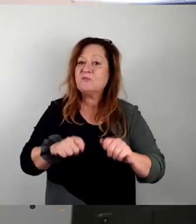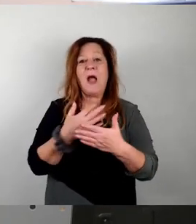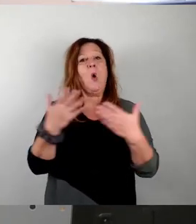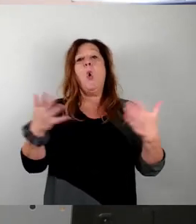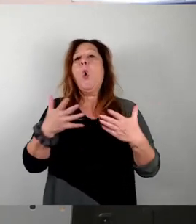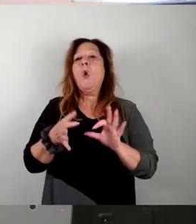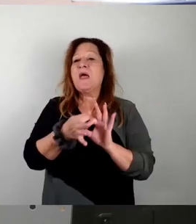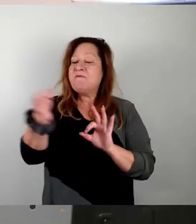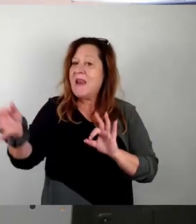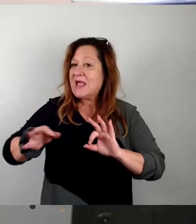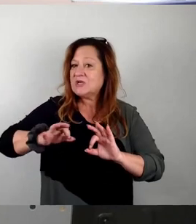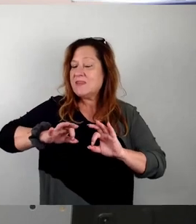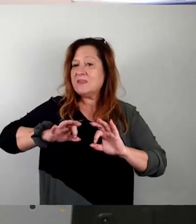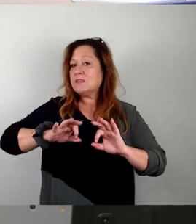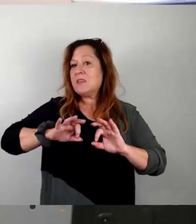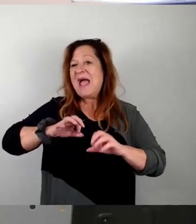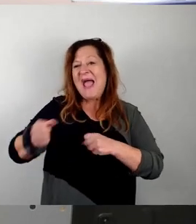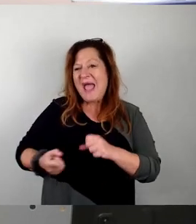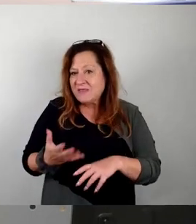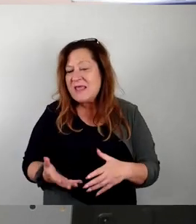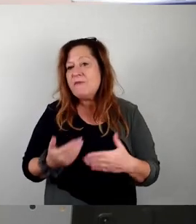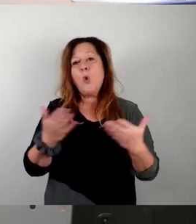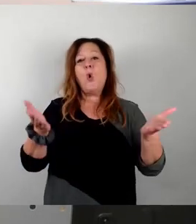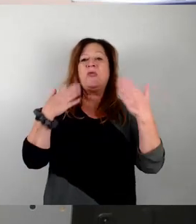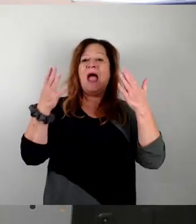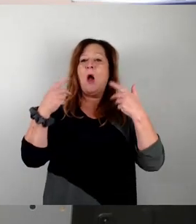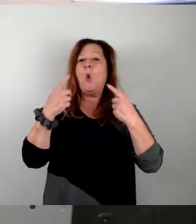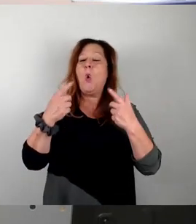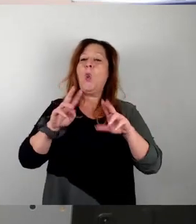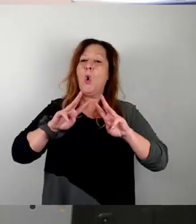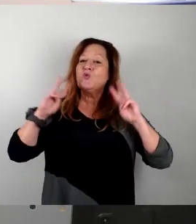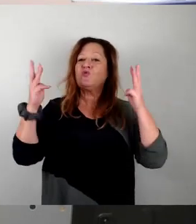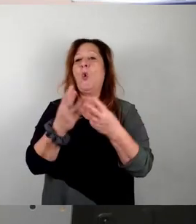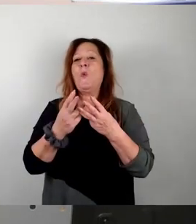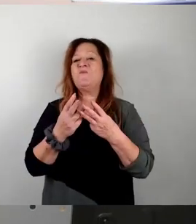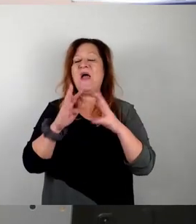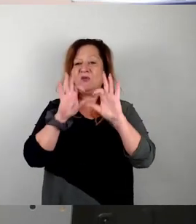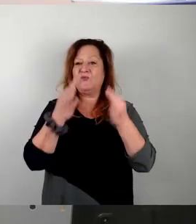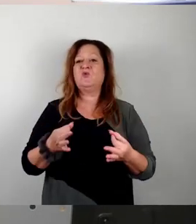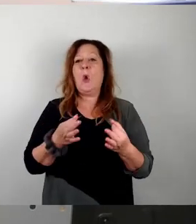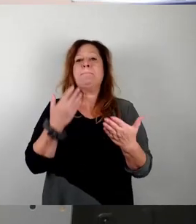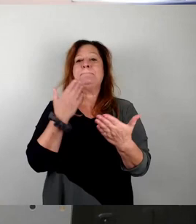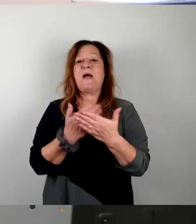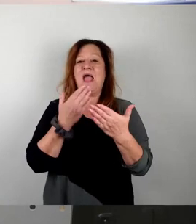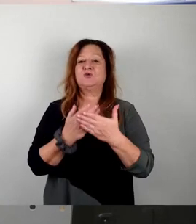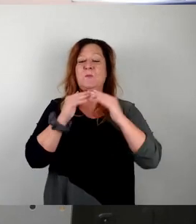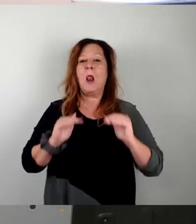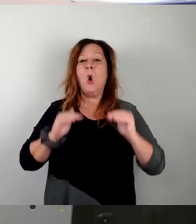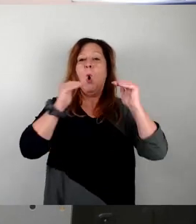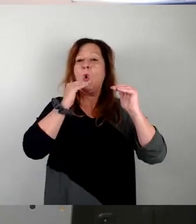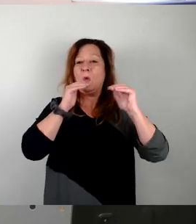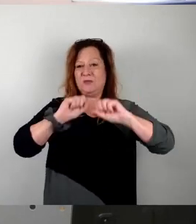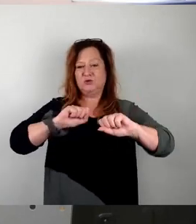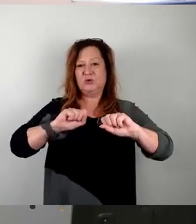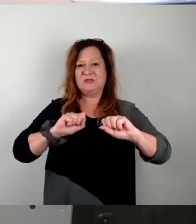für öffentliche Einrichtungen oder auch Erholungs und Umweltfunktionen, Stichwort Hochwasserschutz. Und herausgekommen ist bei